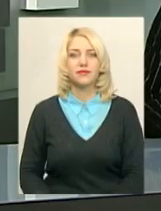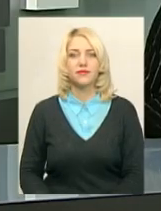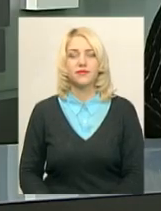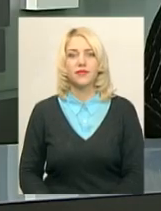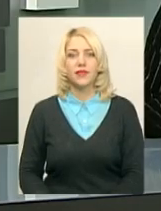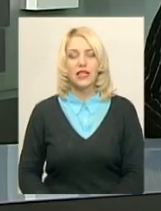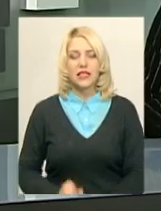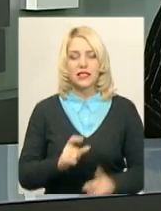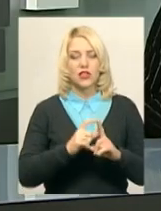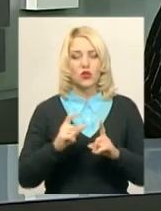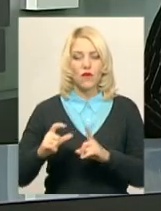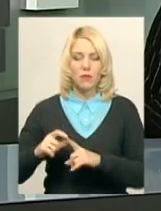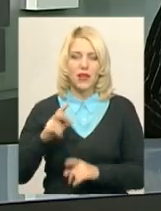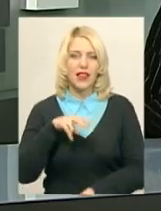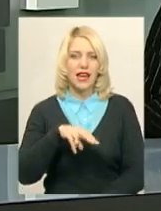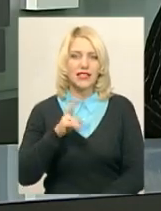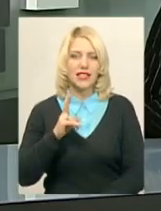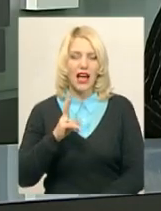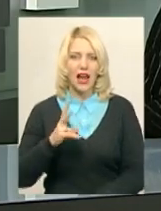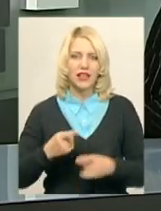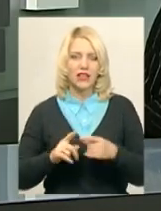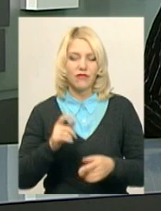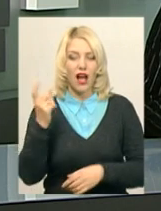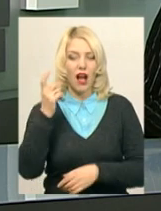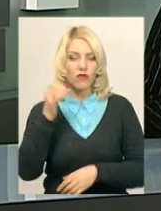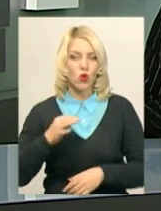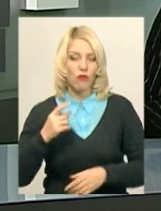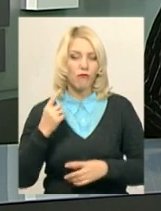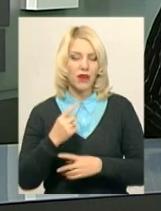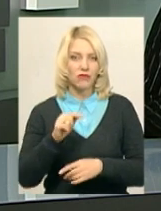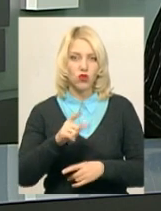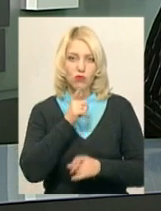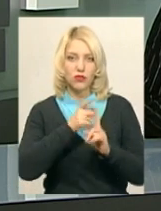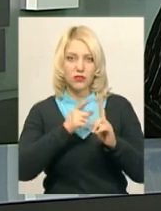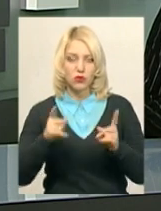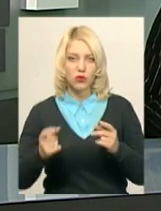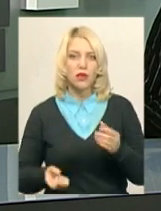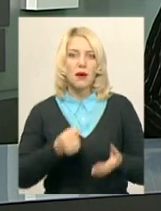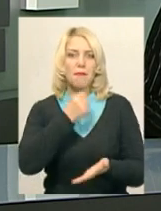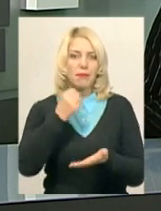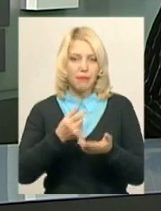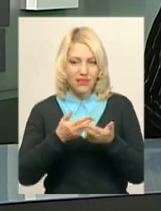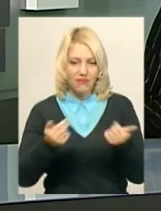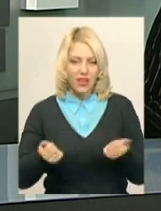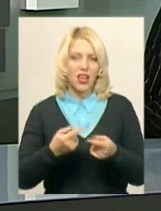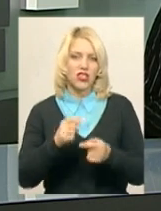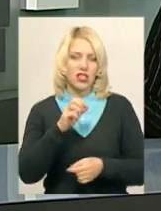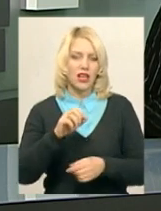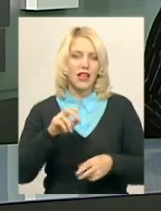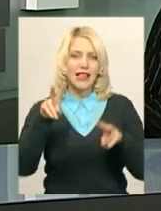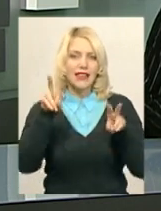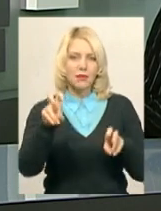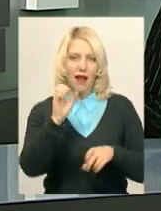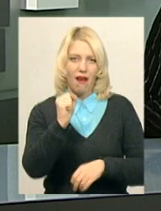За словами Лариси Калінер, у Харківській області вперше в цьому сезоні підтверджена циркуляція вірусу грипу типу А.